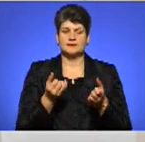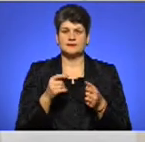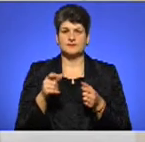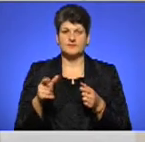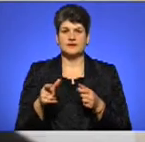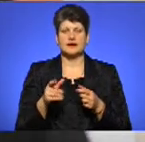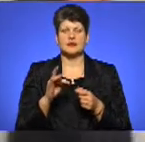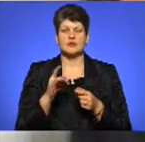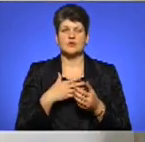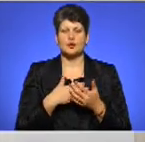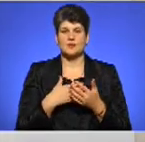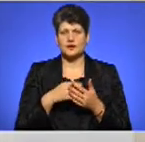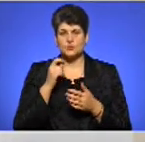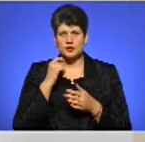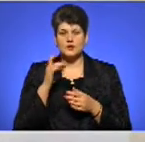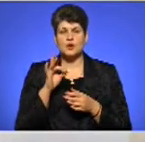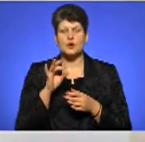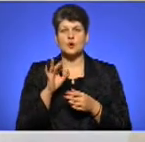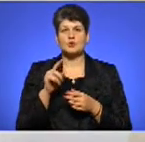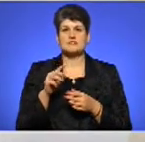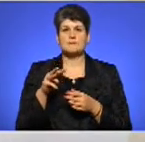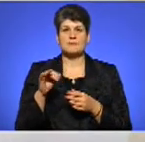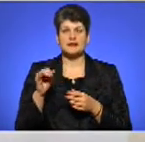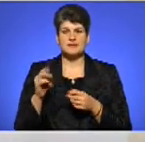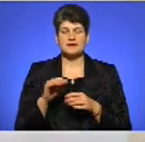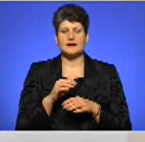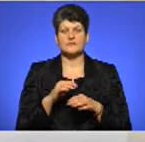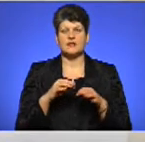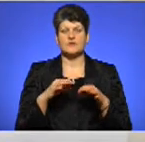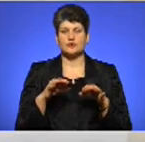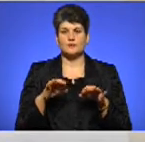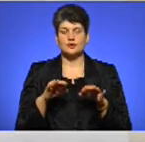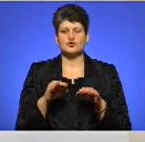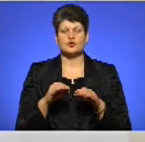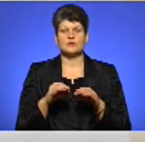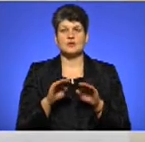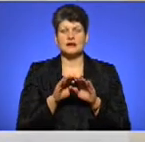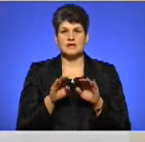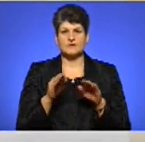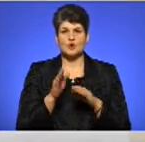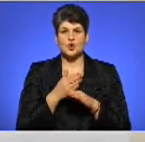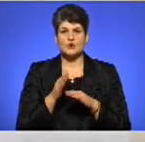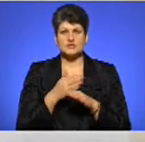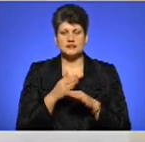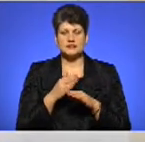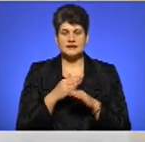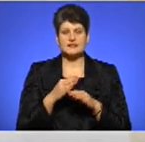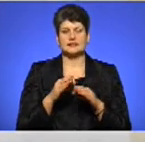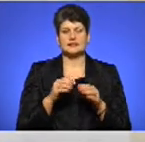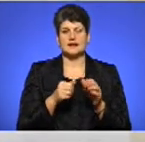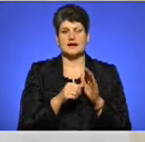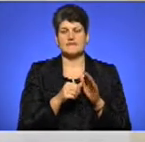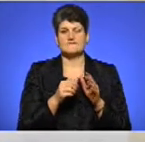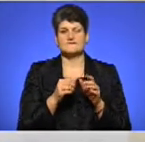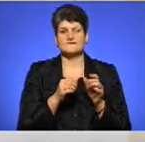резидентів України розмитнити автомобілі з тим, щоб рівно розділити навантаження на митниці на всі ці 180